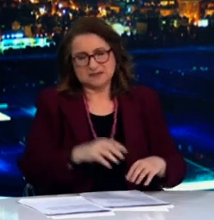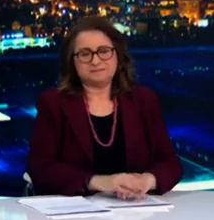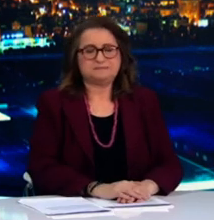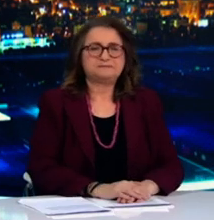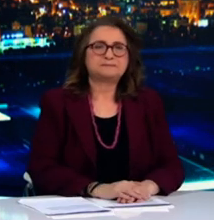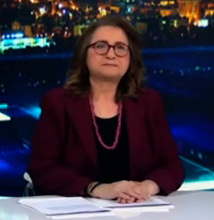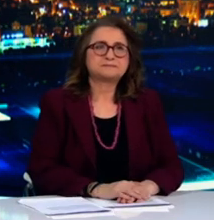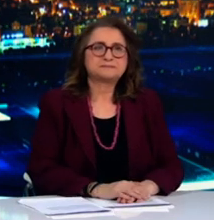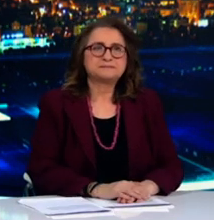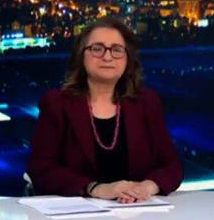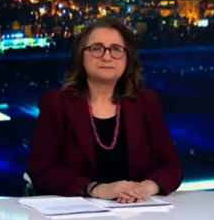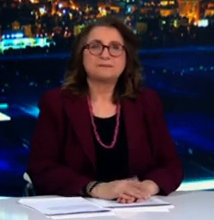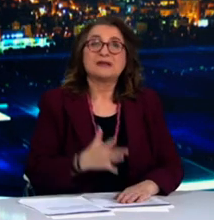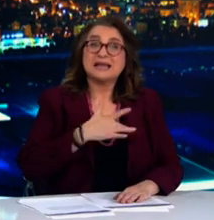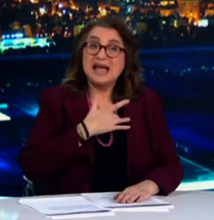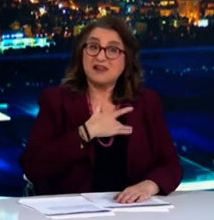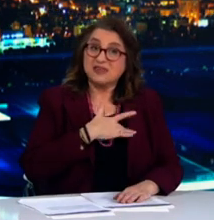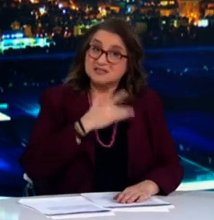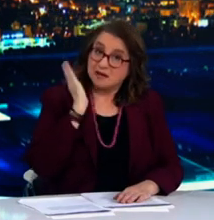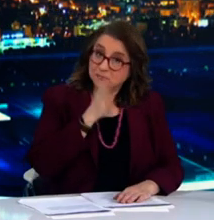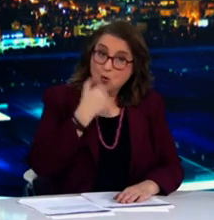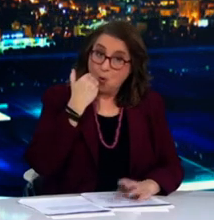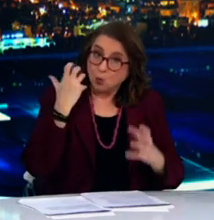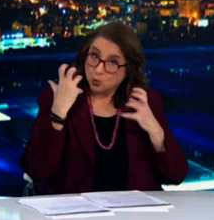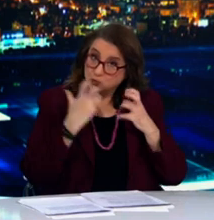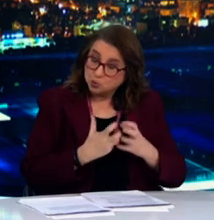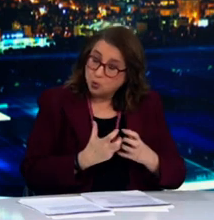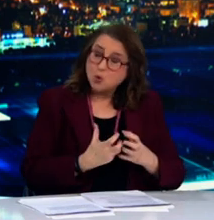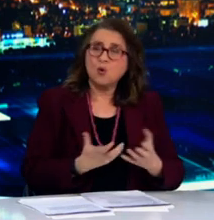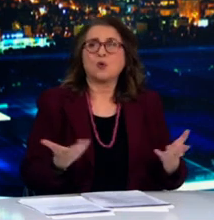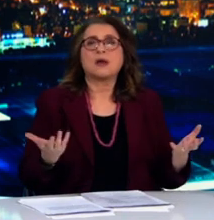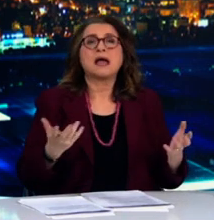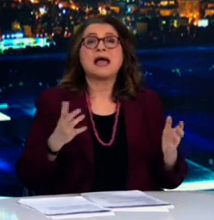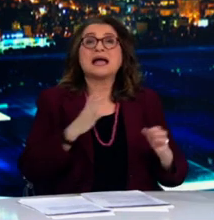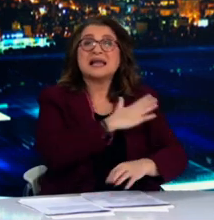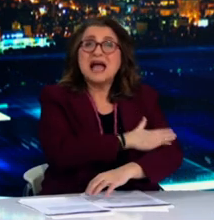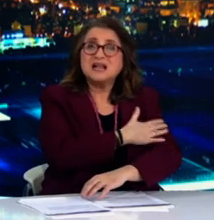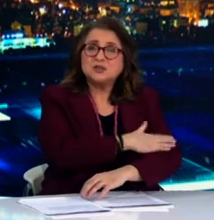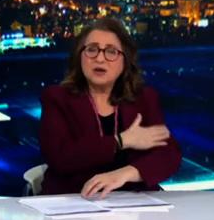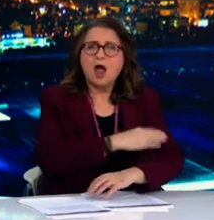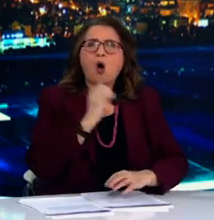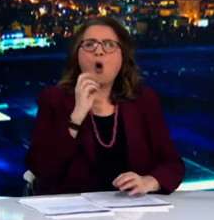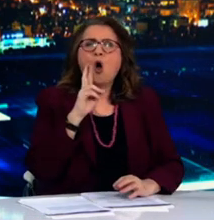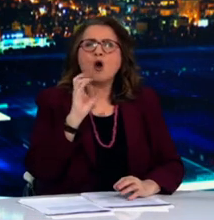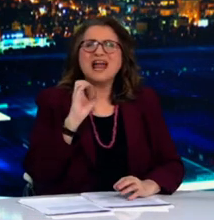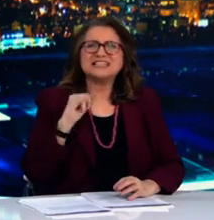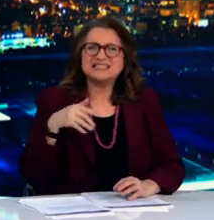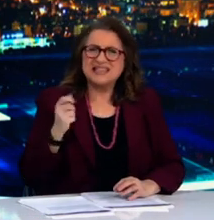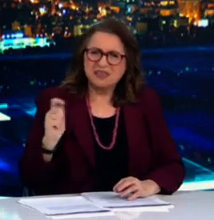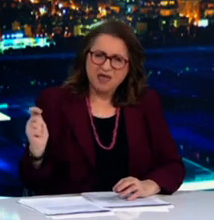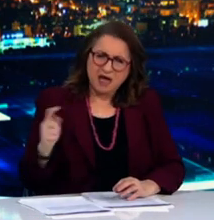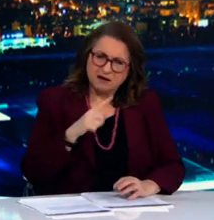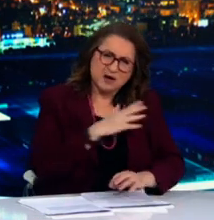Μακεδονία. Ο Δήμος Καρδίτσας επίσης της Περιφερειακής Ενότητας Καρδίτσας, η Δήμη Καστοριάς και ο Ρεστίδος της Περιφερειακής Ενότητας